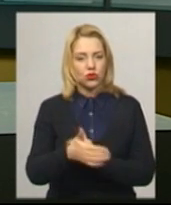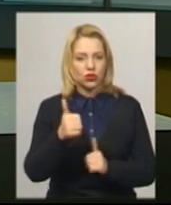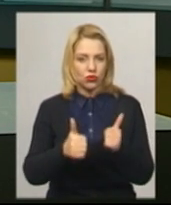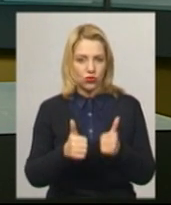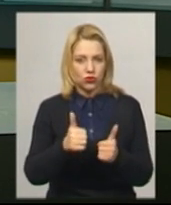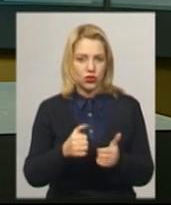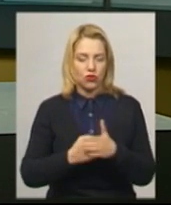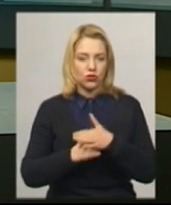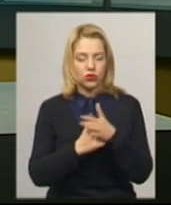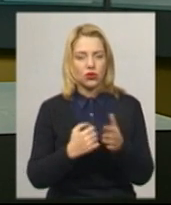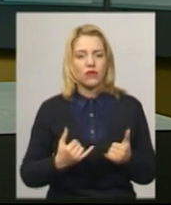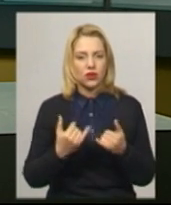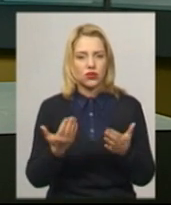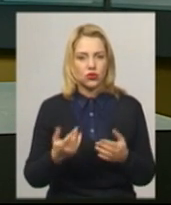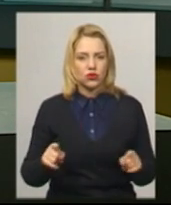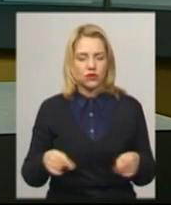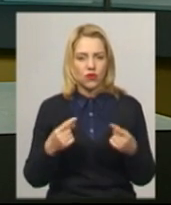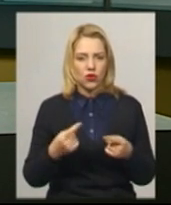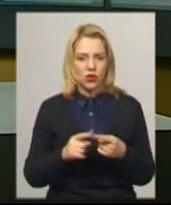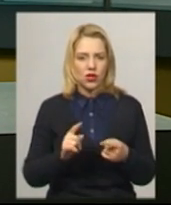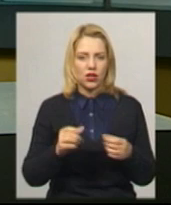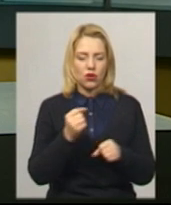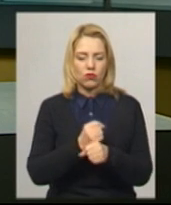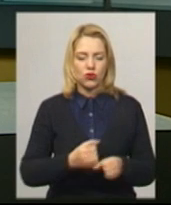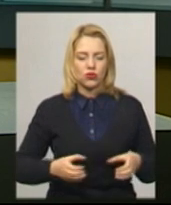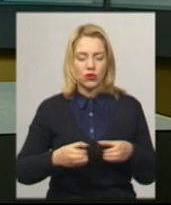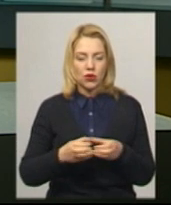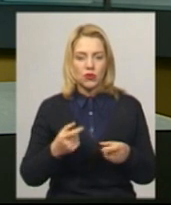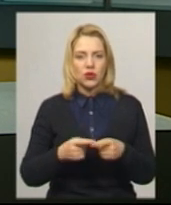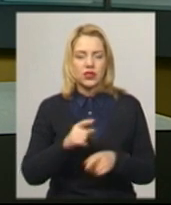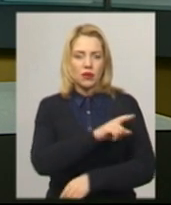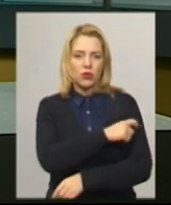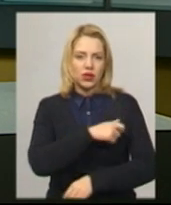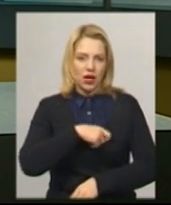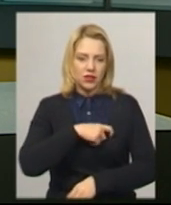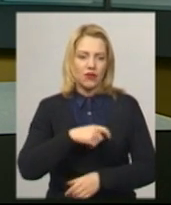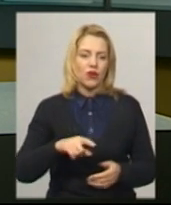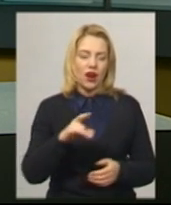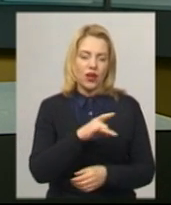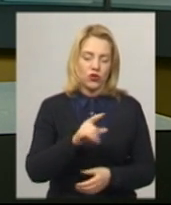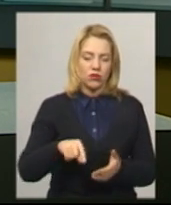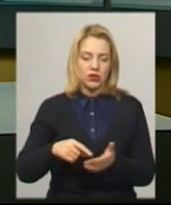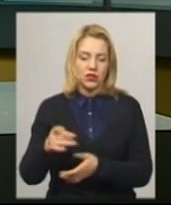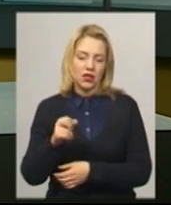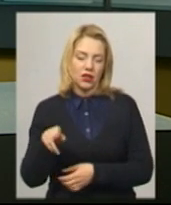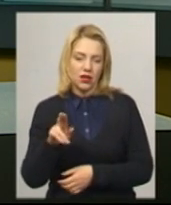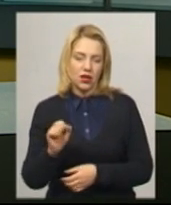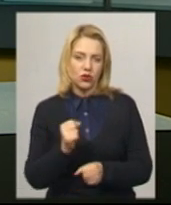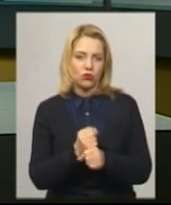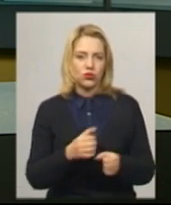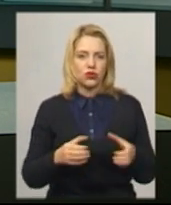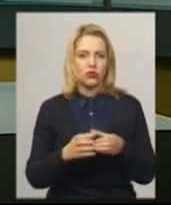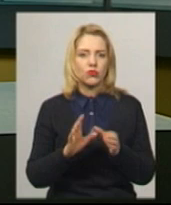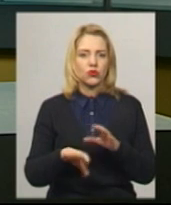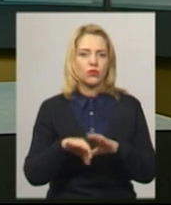чого створили робочу групу з депутатів районної та міської рад, працівників лікарні та громадськості. Робоча група оберетиме із